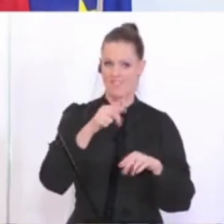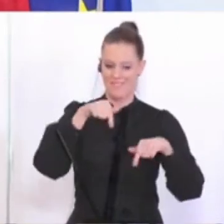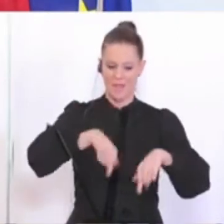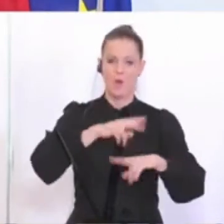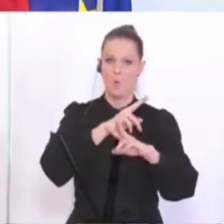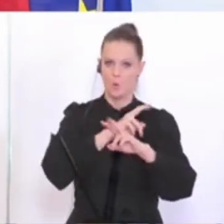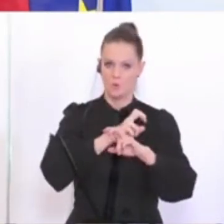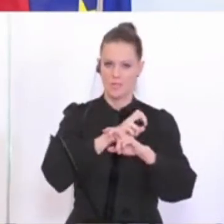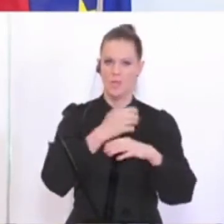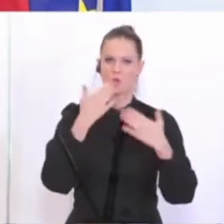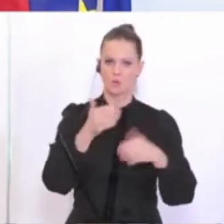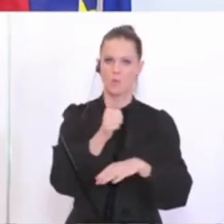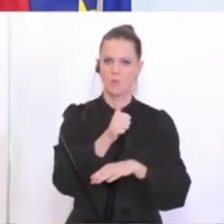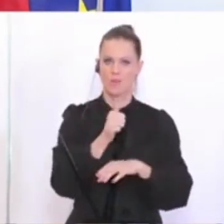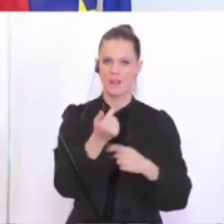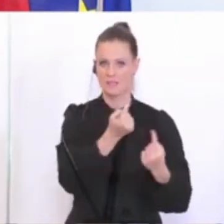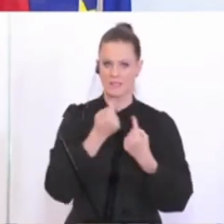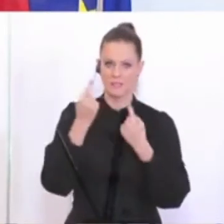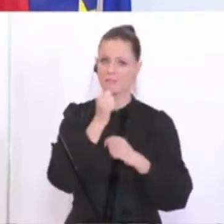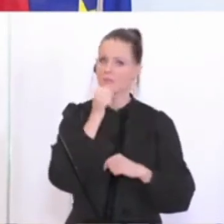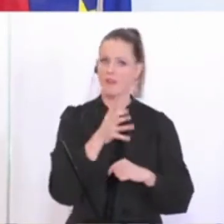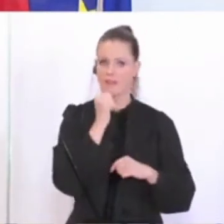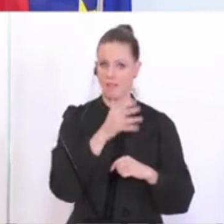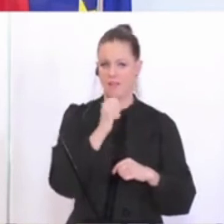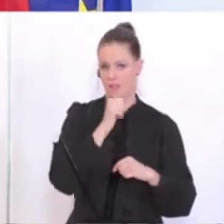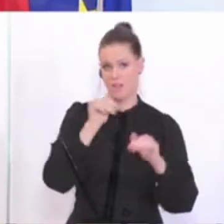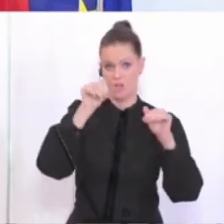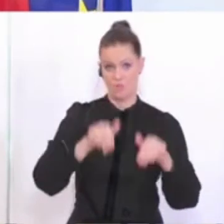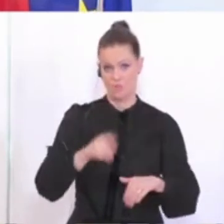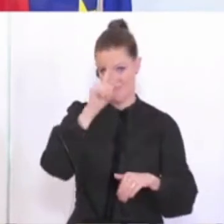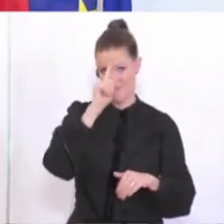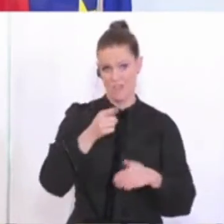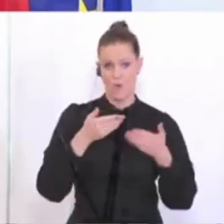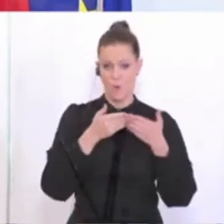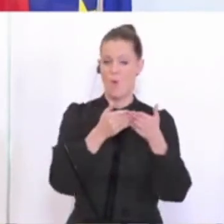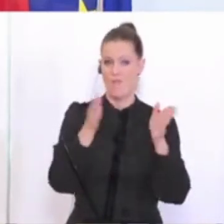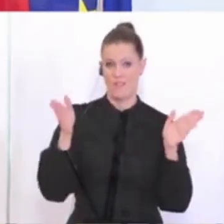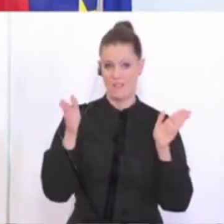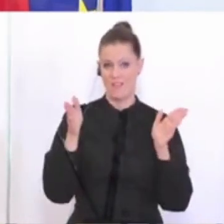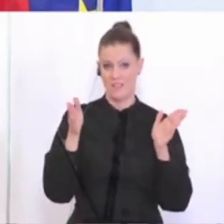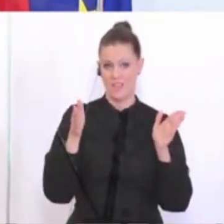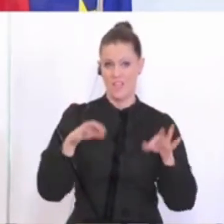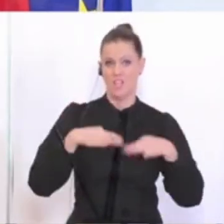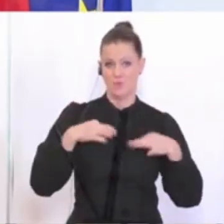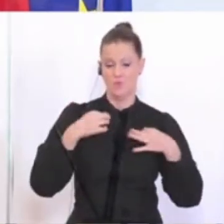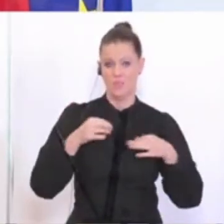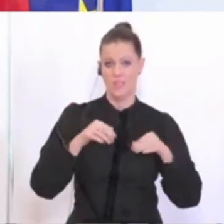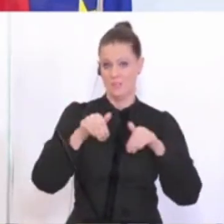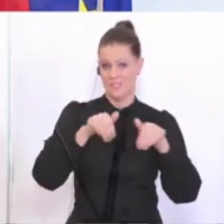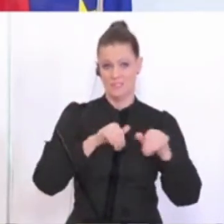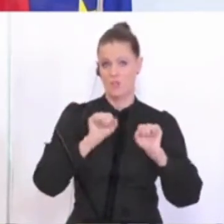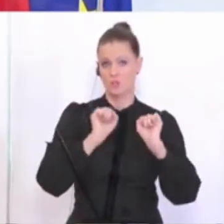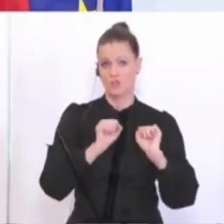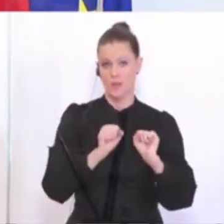Ebene in Österreich genau diese Beurteilung der Lage jeden Tag vornehmen. Sie kennen selbst die Veröffentlichungen durch das Gesundheitsministerium. Da wird auch da genau